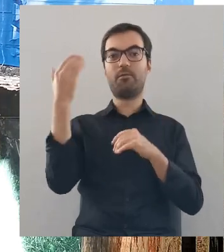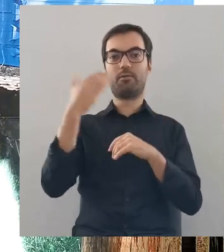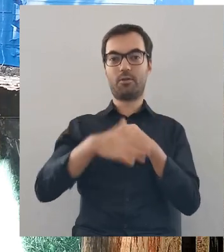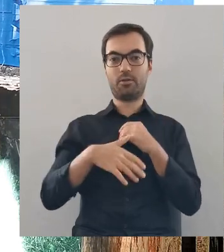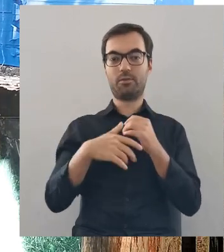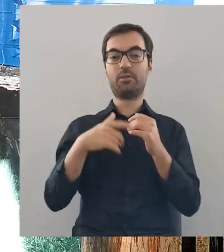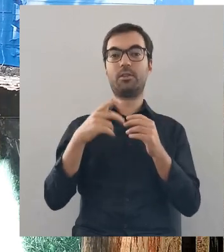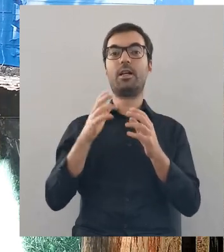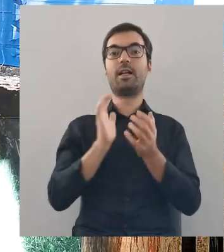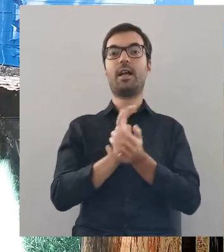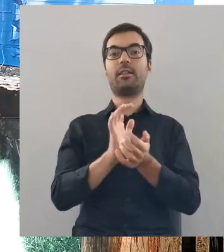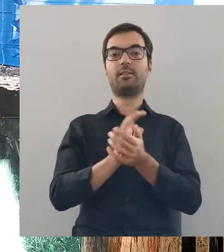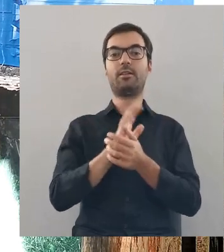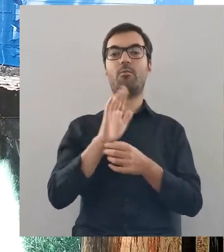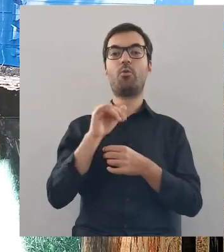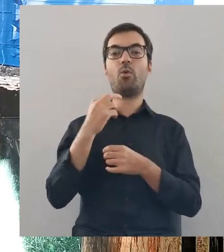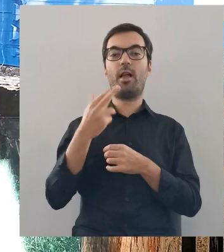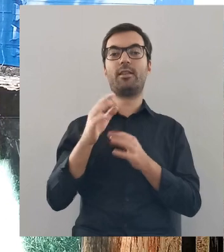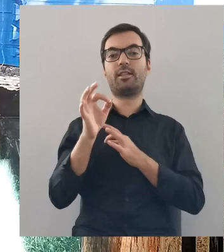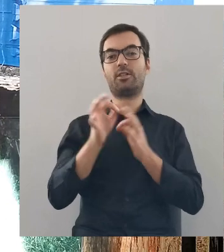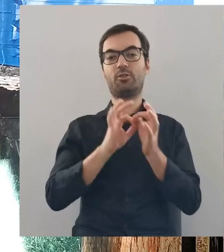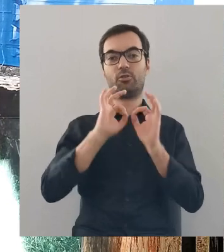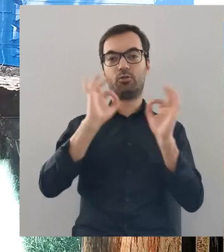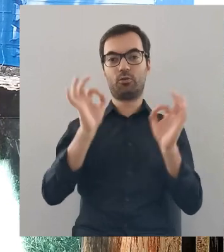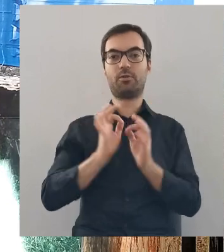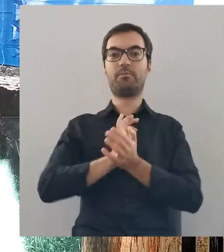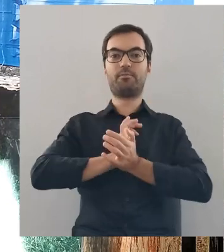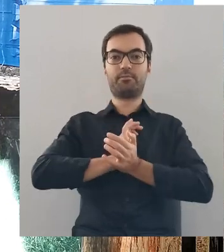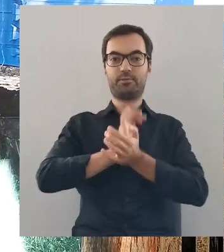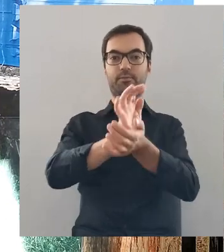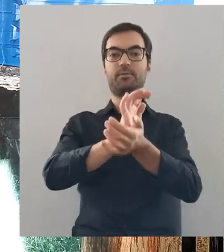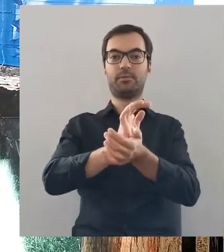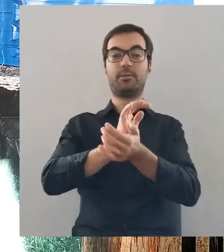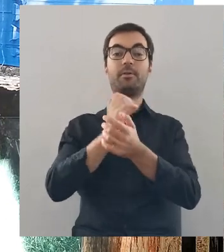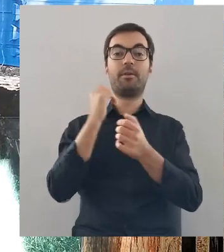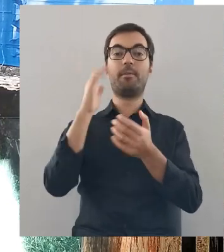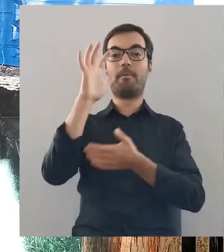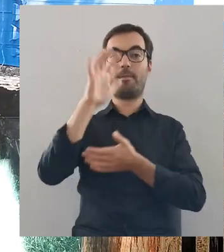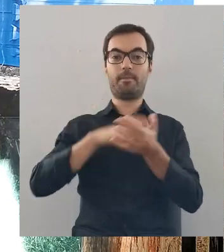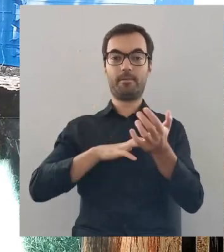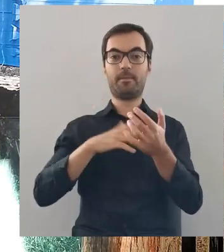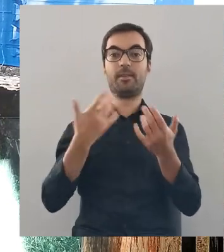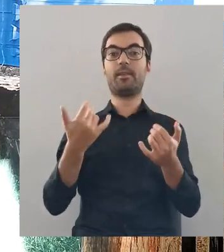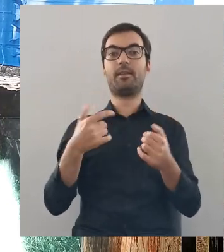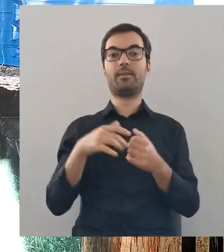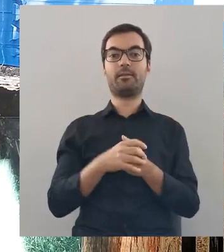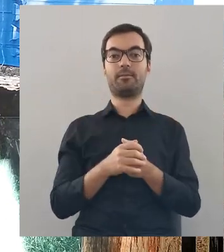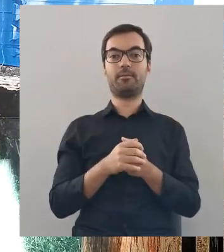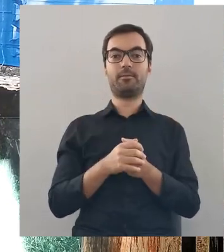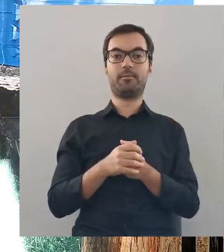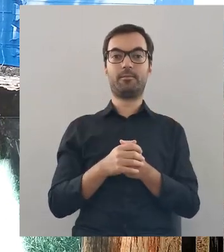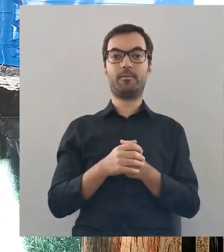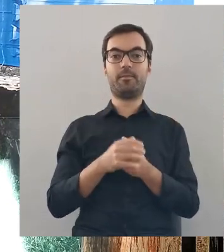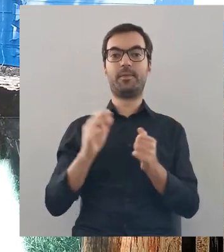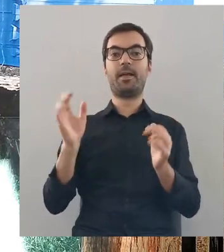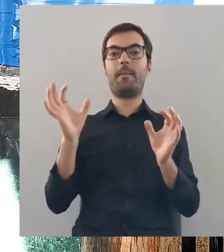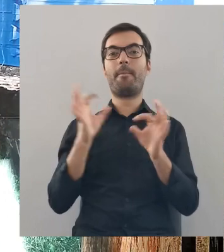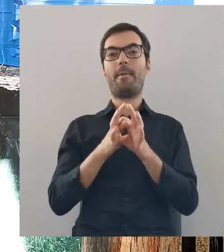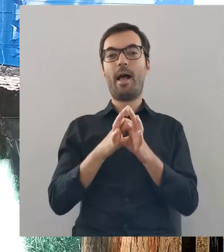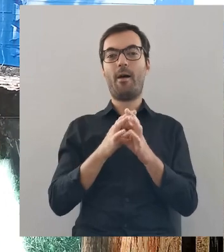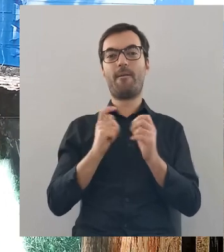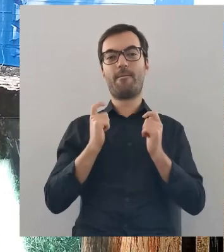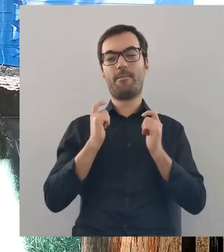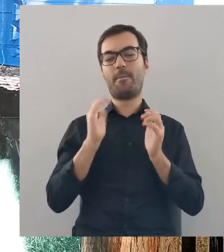porównawcze, żeby w końcu, w czasopiśmie Biuletyn Historii Sztuki, opublikować pracę o tym, jak to